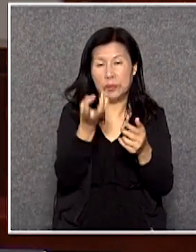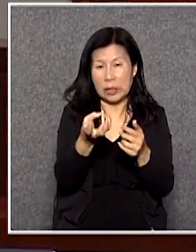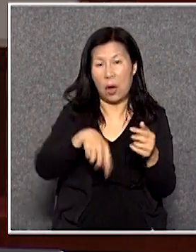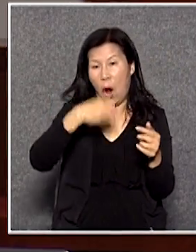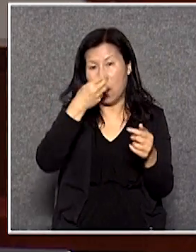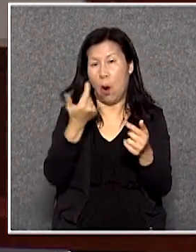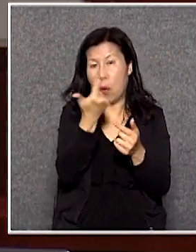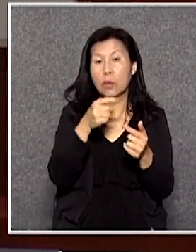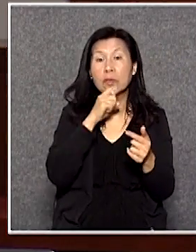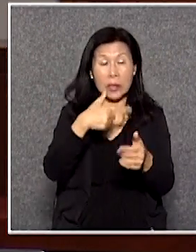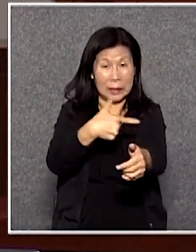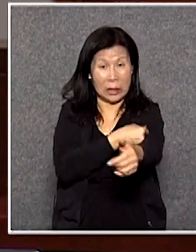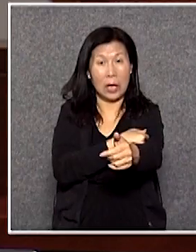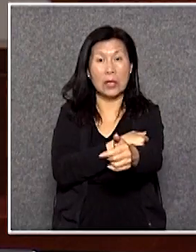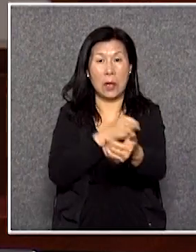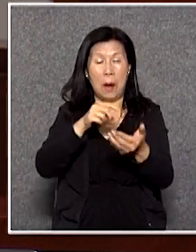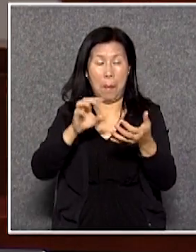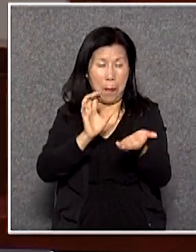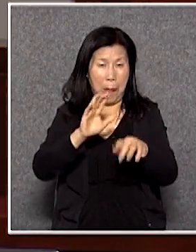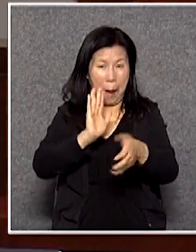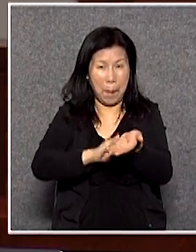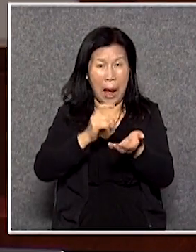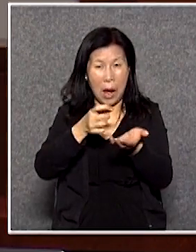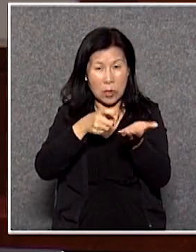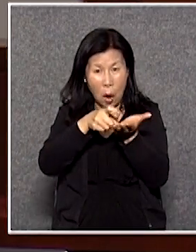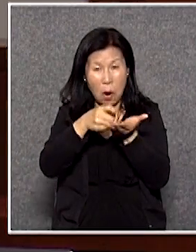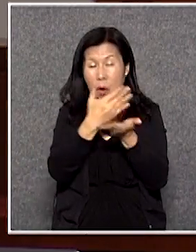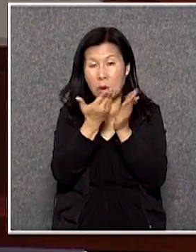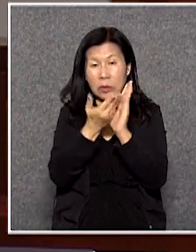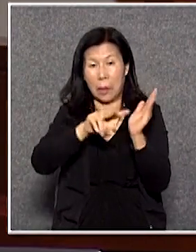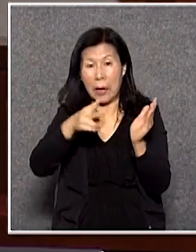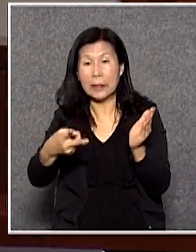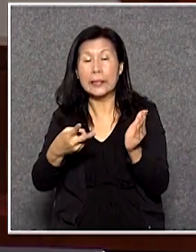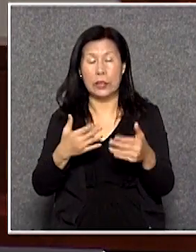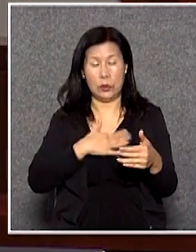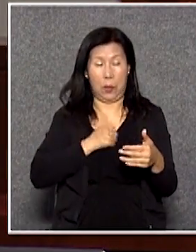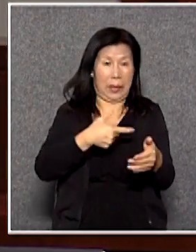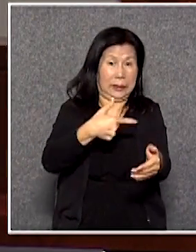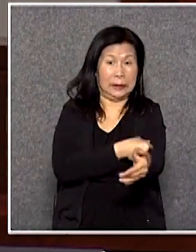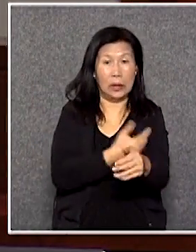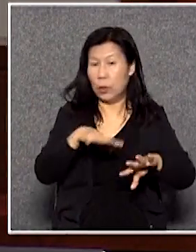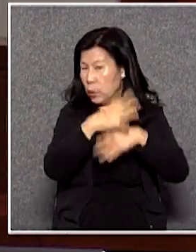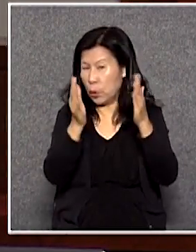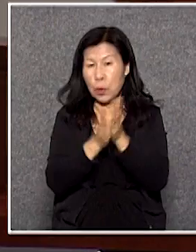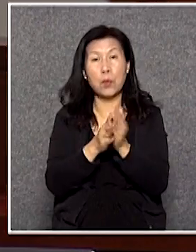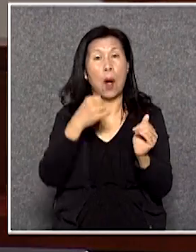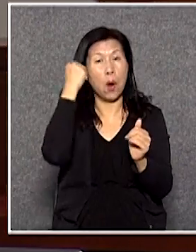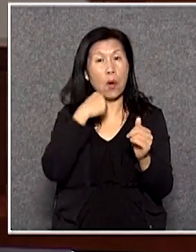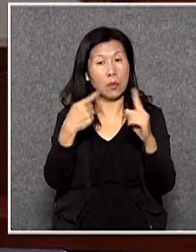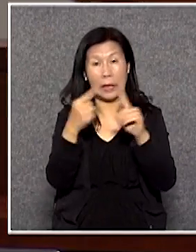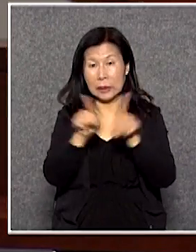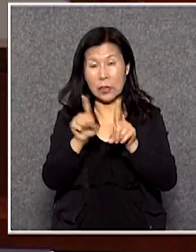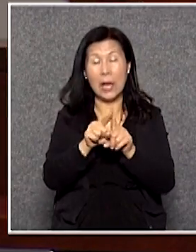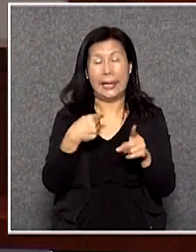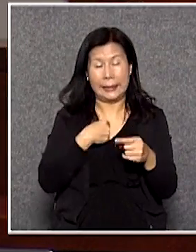它不是叫做很有效因為變了種但是如果你預算去接種這些疫苗如果大部分的長者都去接種的話